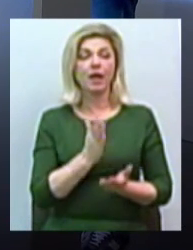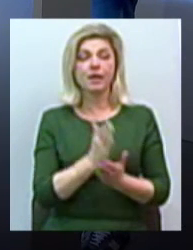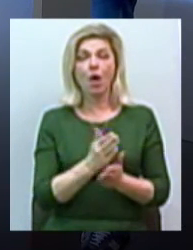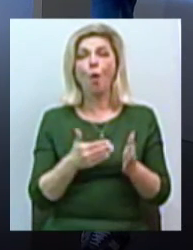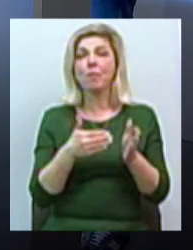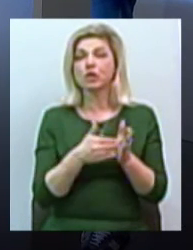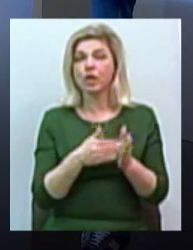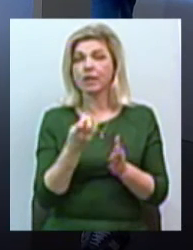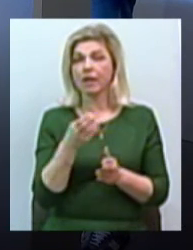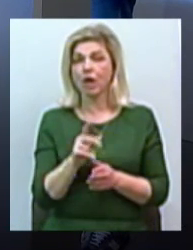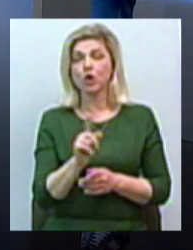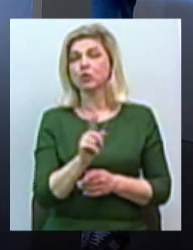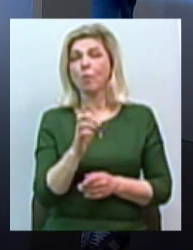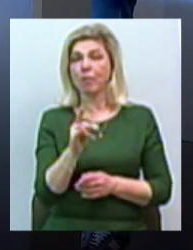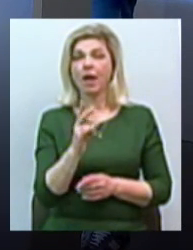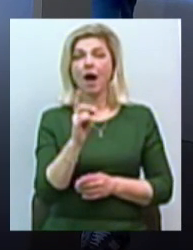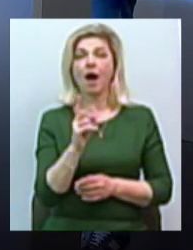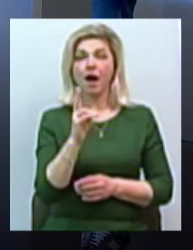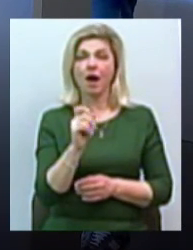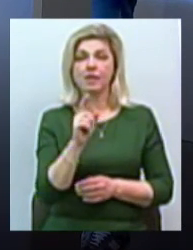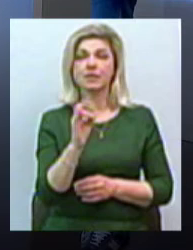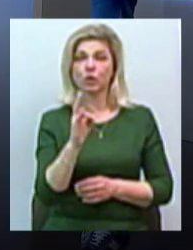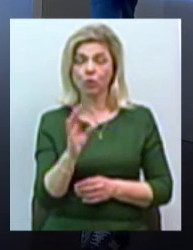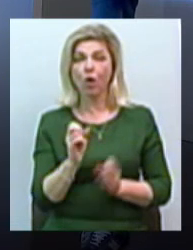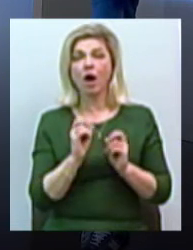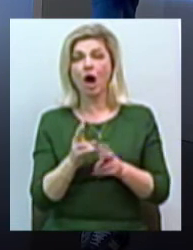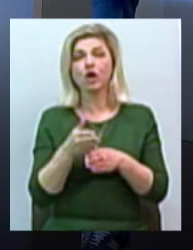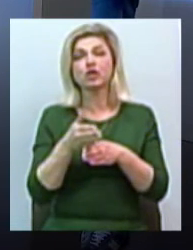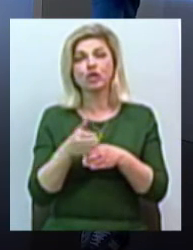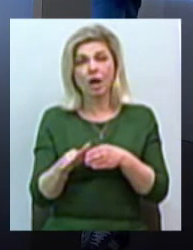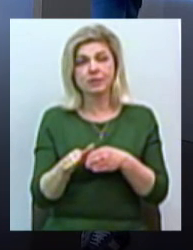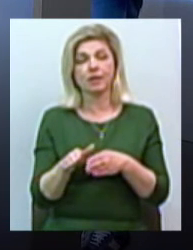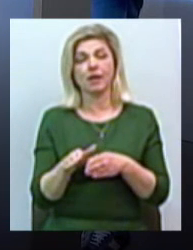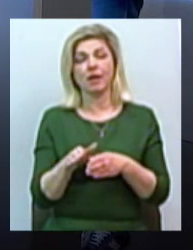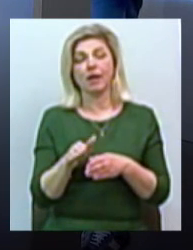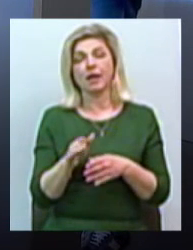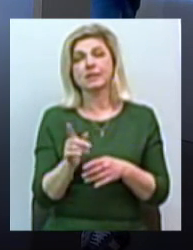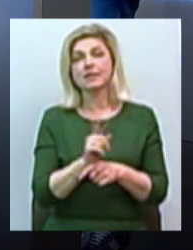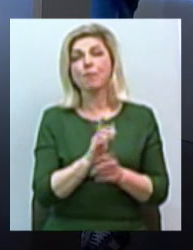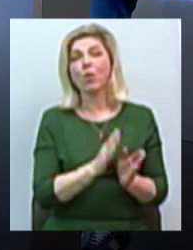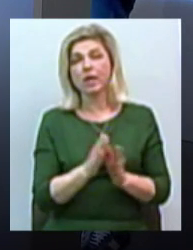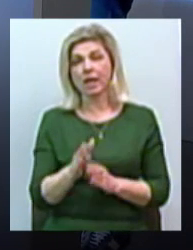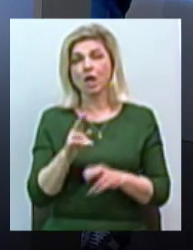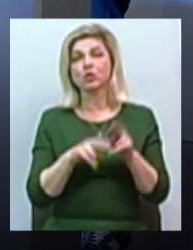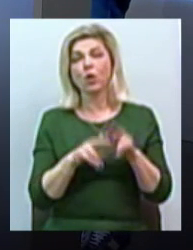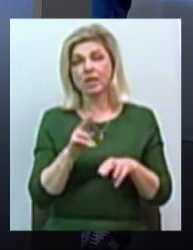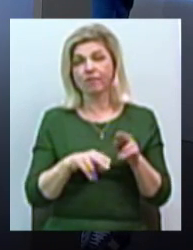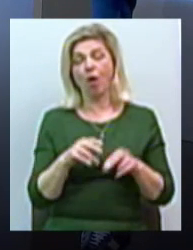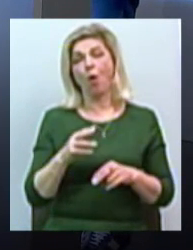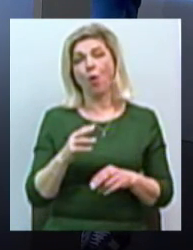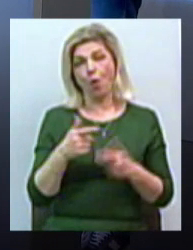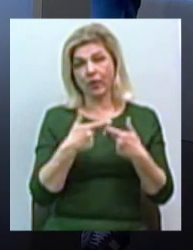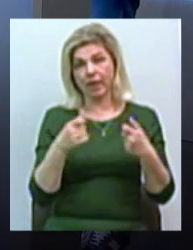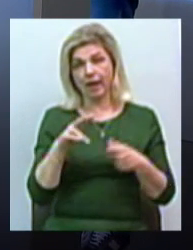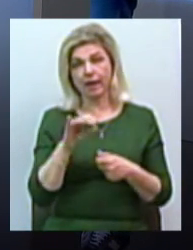щоб не казино заради казино, а казино як частина… Казино як частина стимулювання будівництва отелей, тому що на